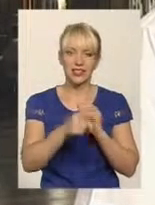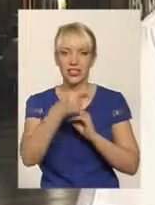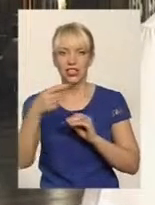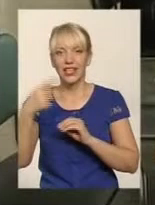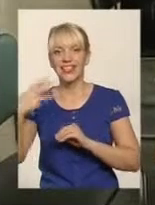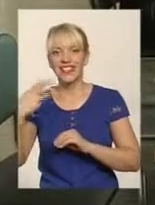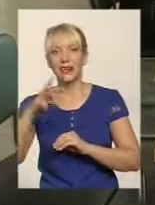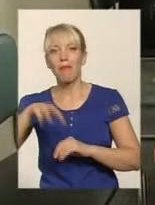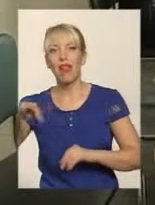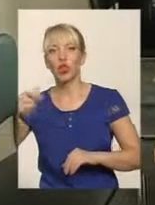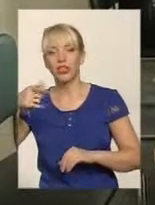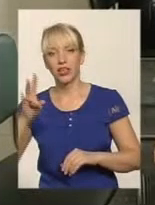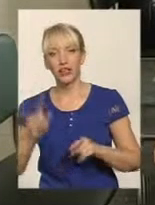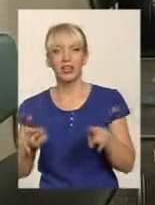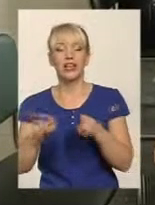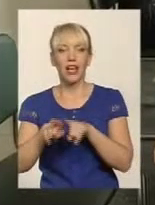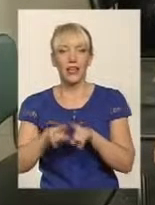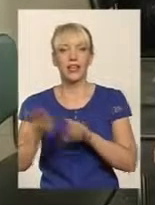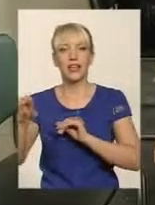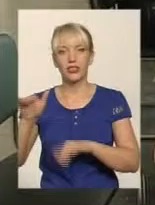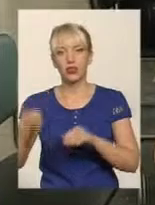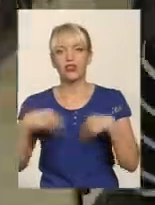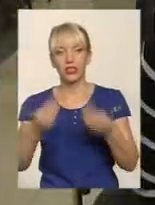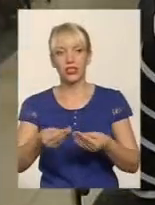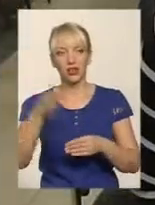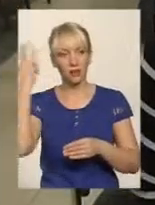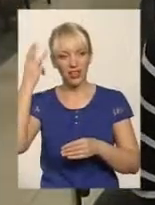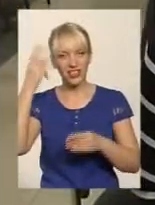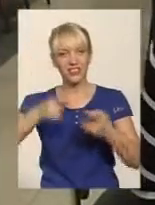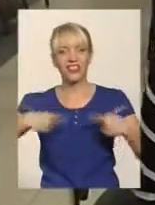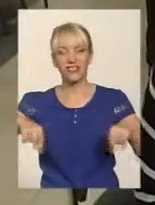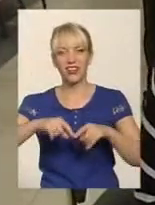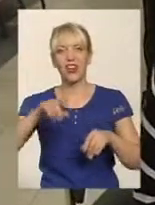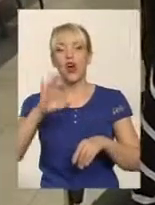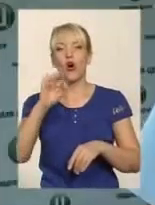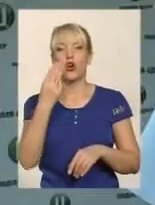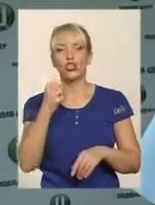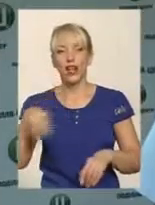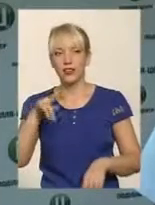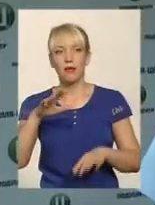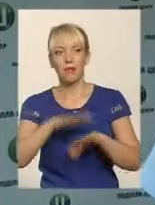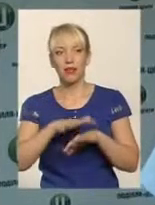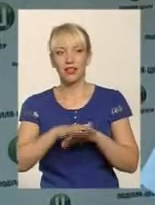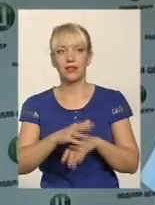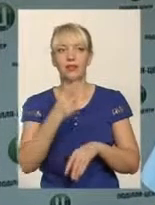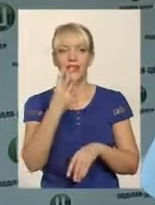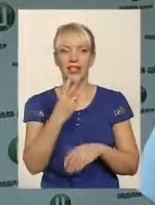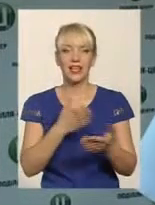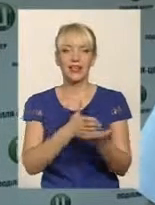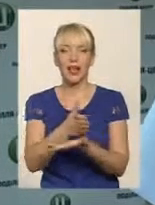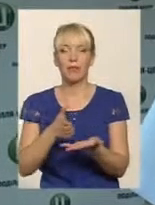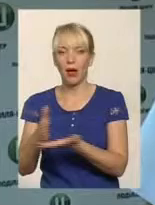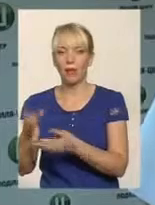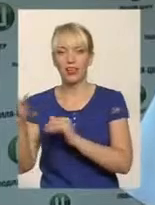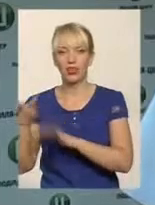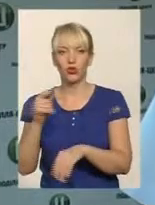мільйонів гривень. Подібні кредити видаються і у Хмельницькій філії Ощадбанку. Є три напрямки кредитування.